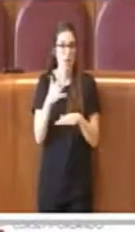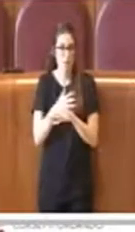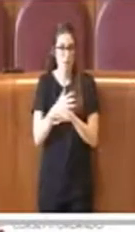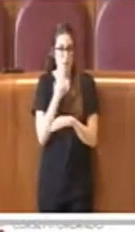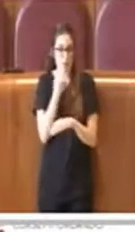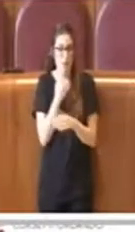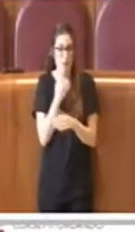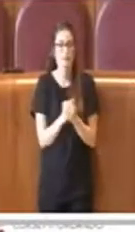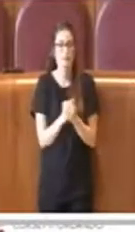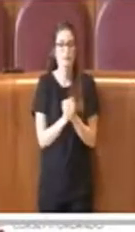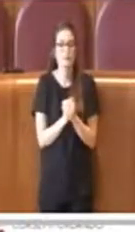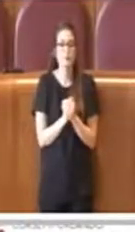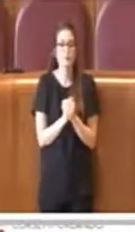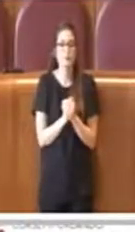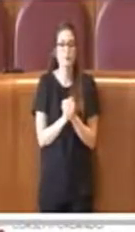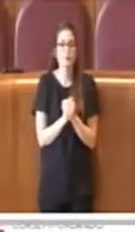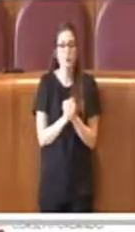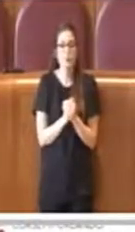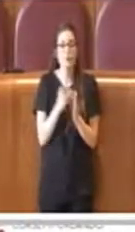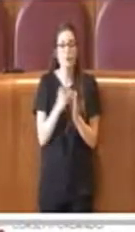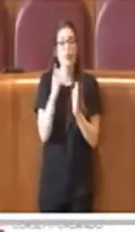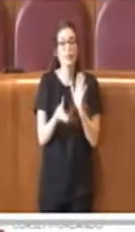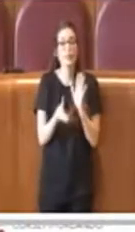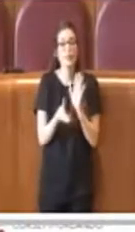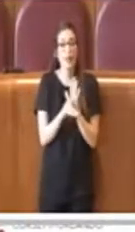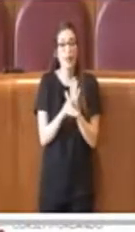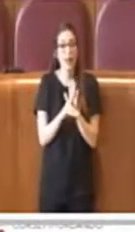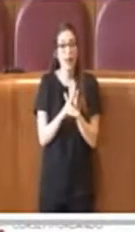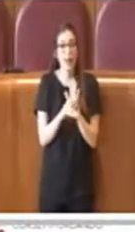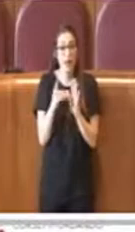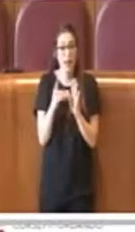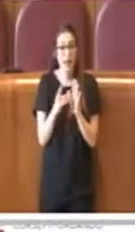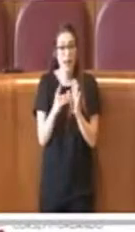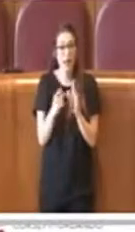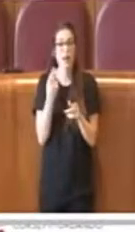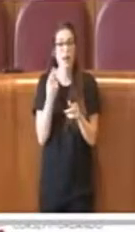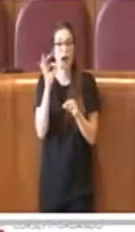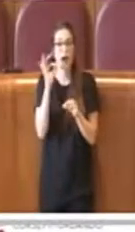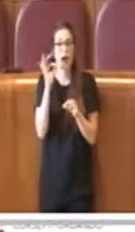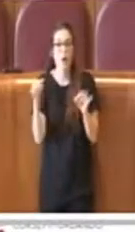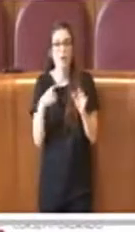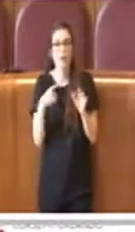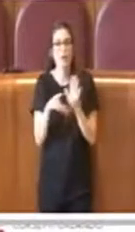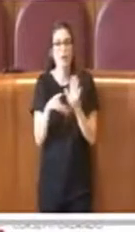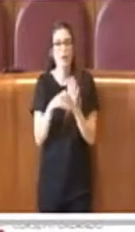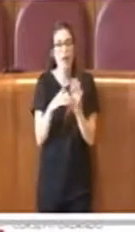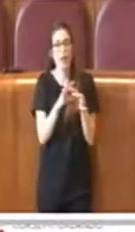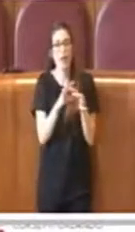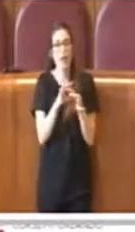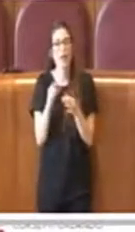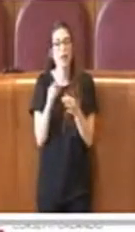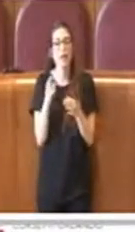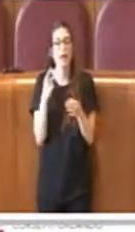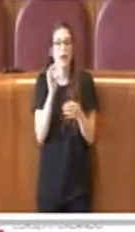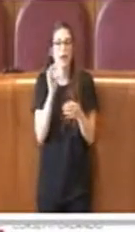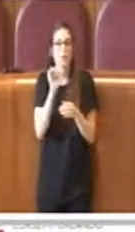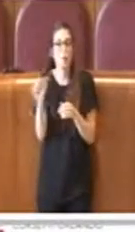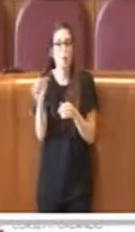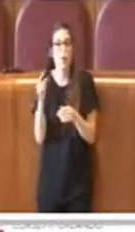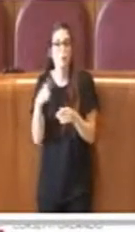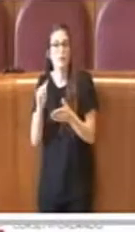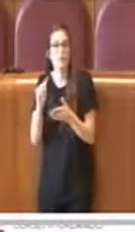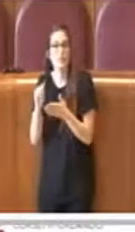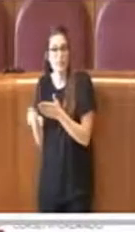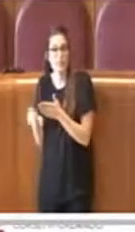Le deleghe, per facilitare la partecipazione, in casi specifici sono previste deleghe degli iscritti, ma solo se indicate in fase di